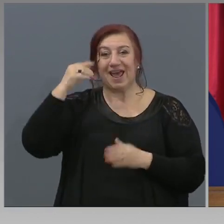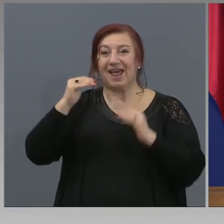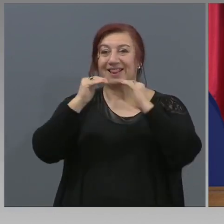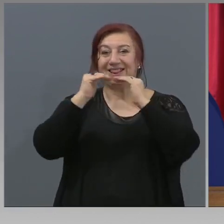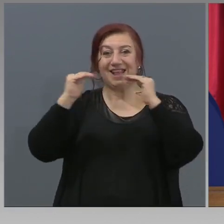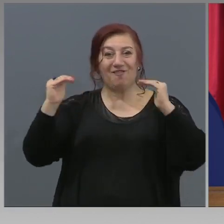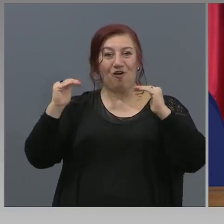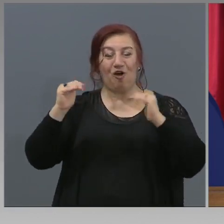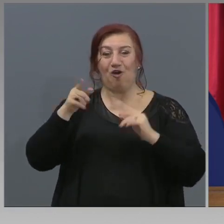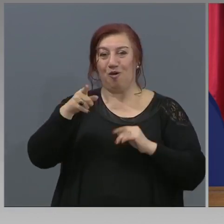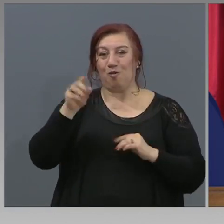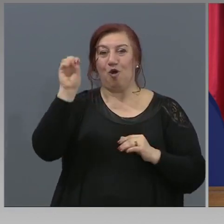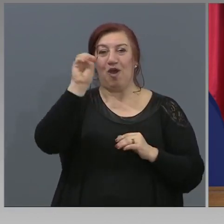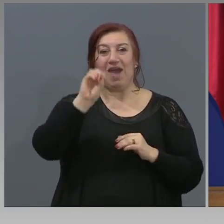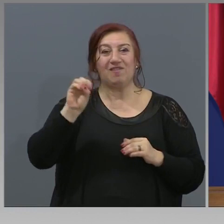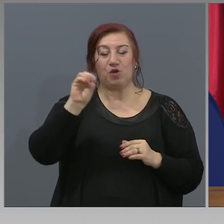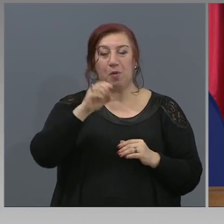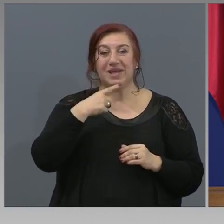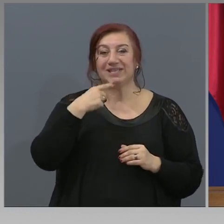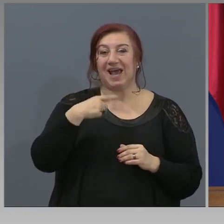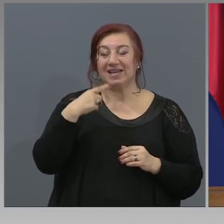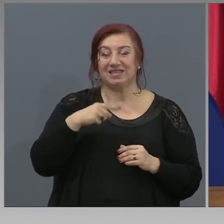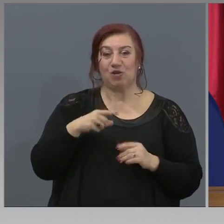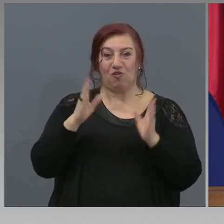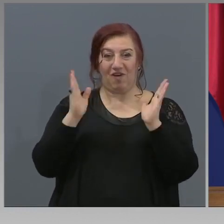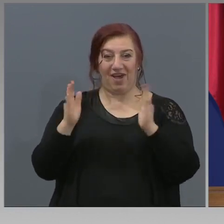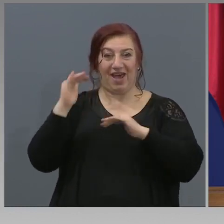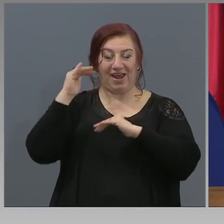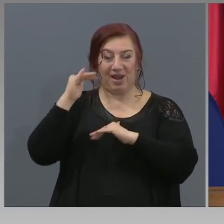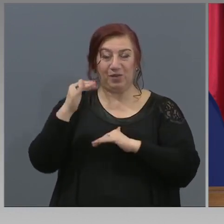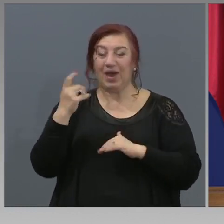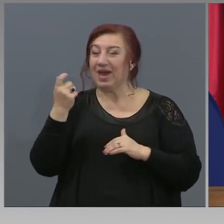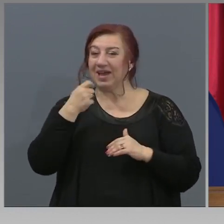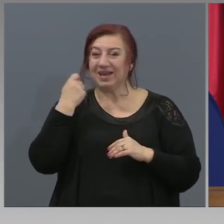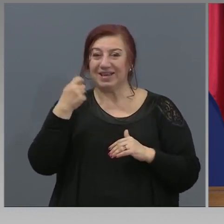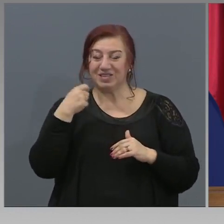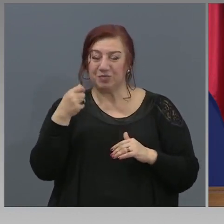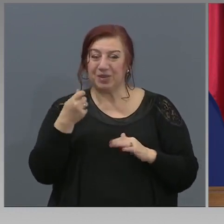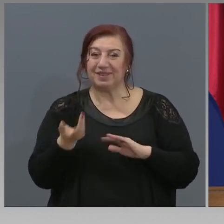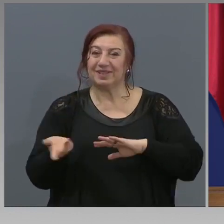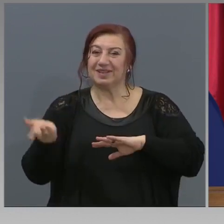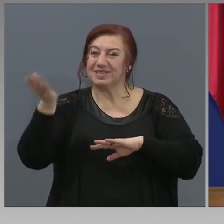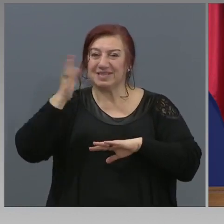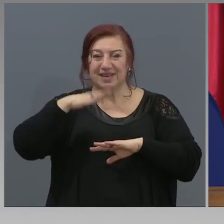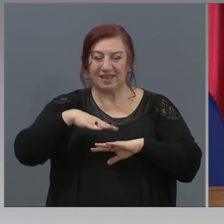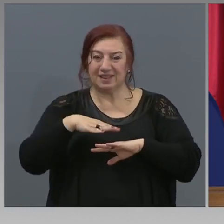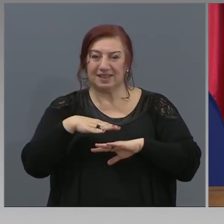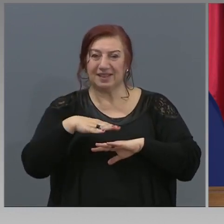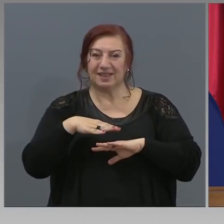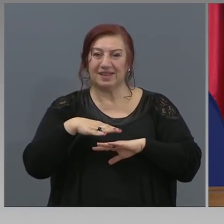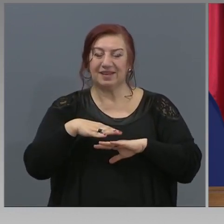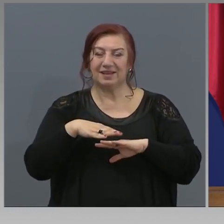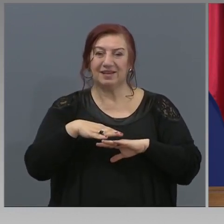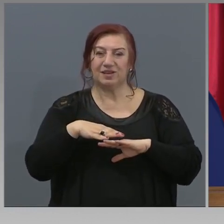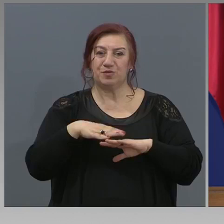европейската езикова рамка. Изпитите след четвърти